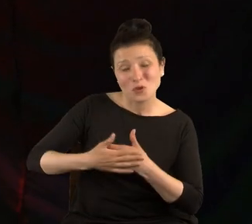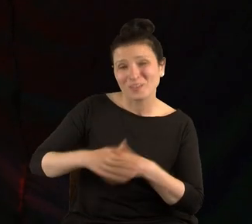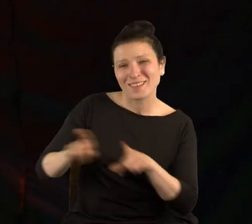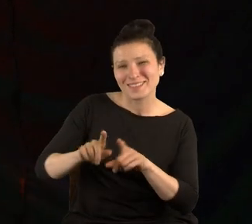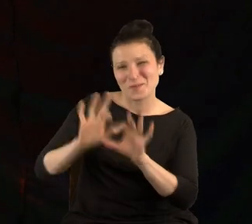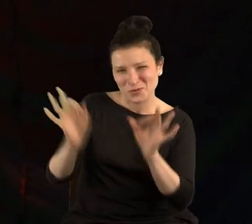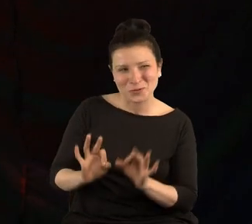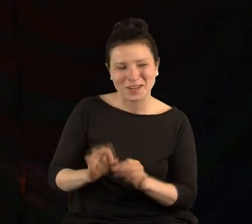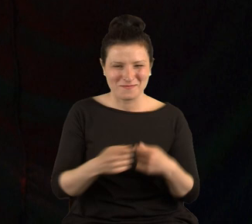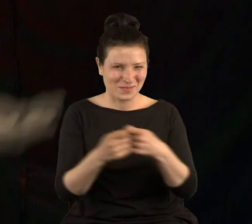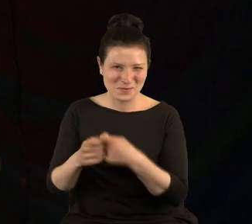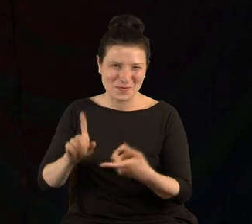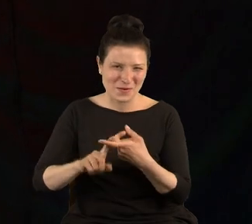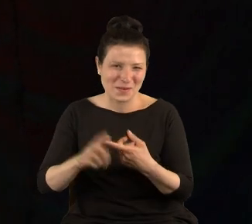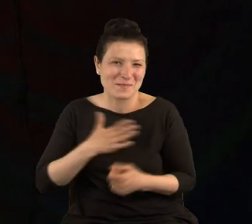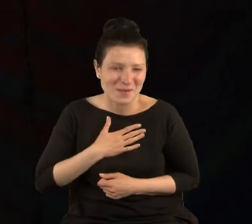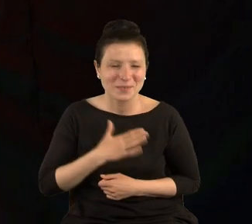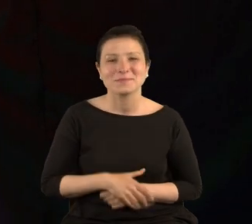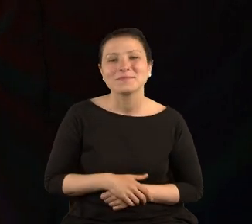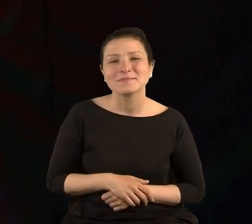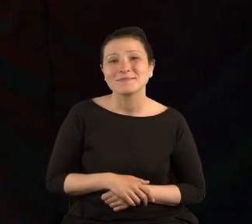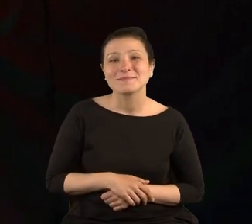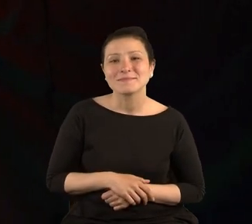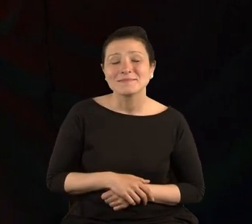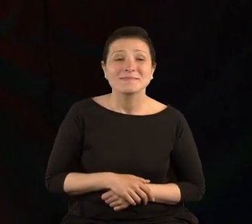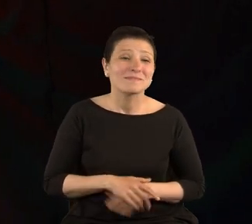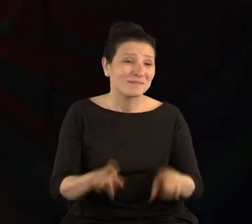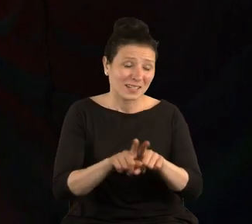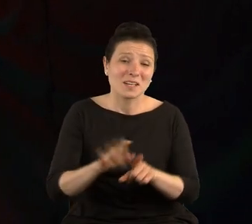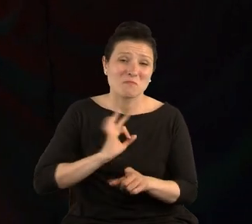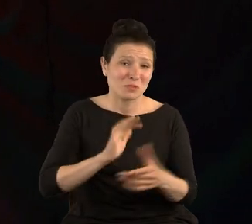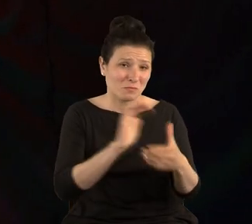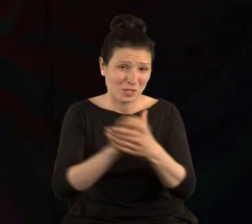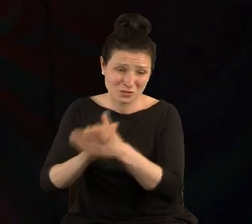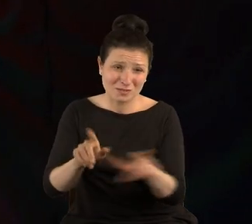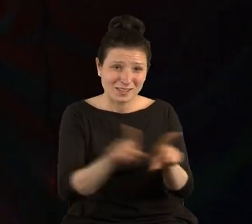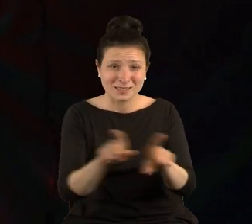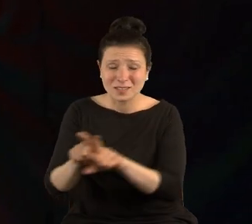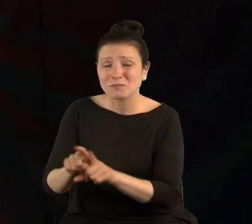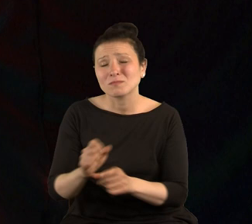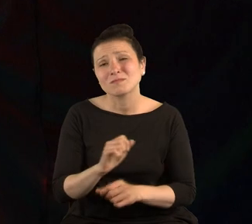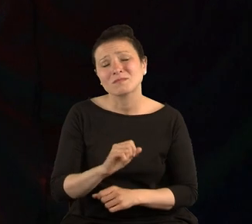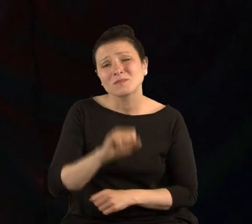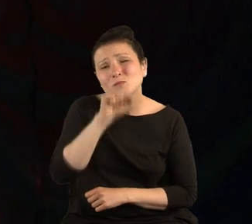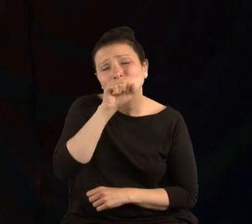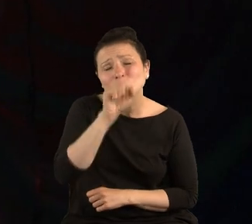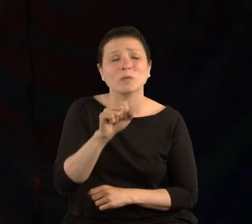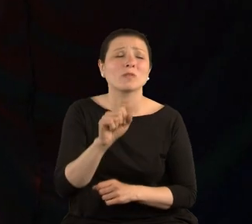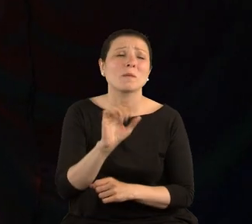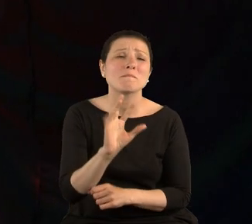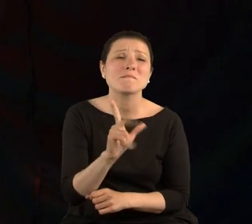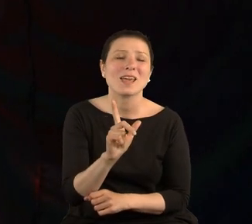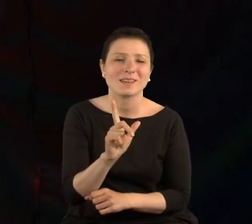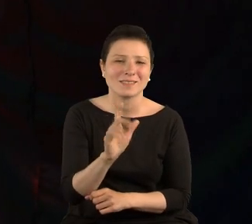kochankę. Ta kochanka też jest kochanką moich przyjaciół i uwielbiamy o tej pięknej, o tej przepięknej pani